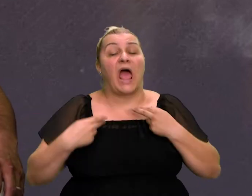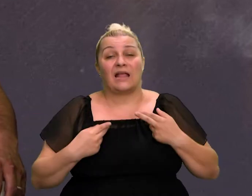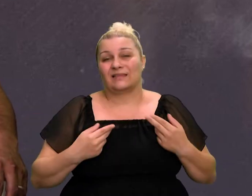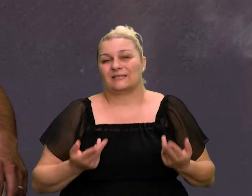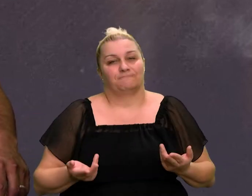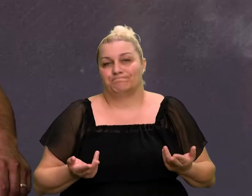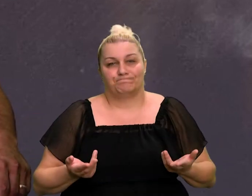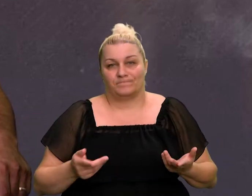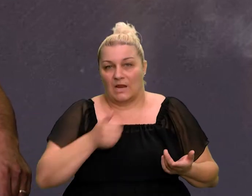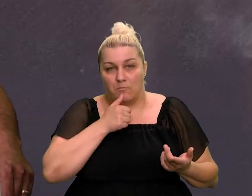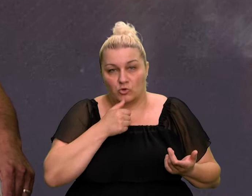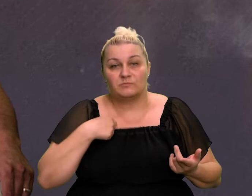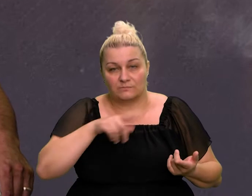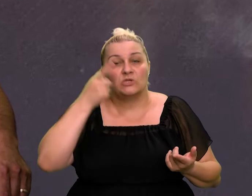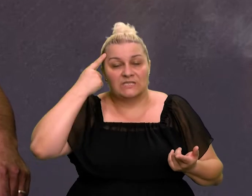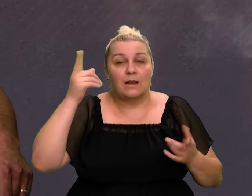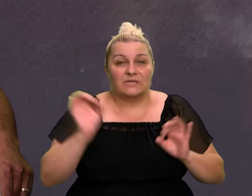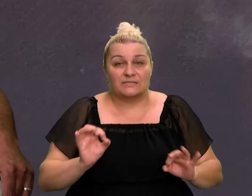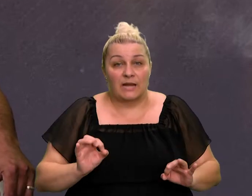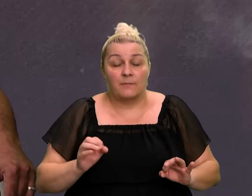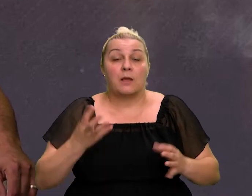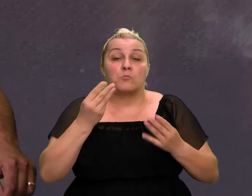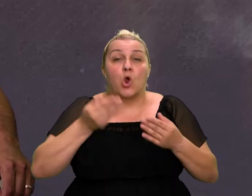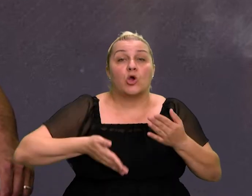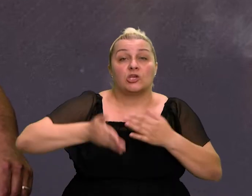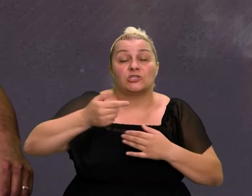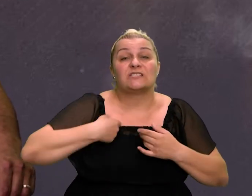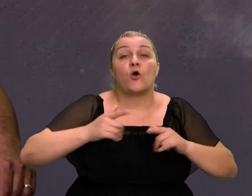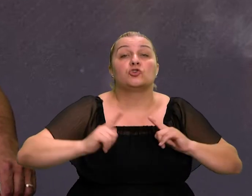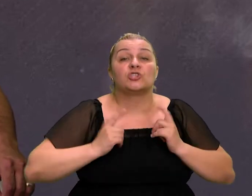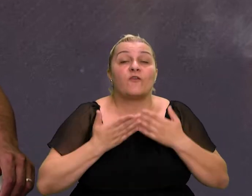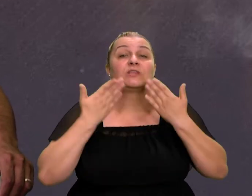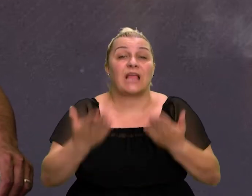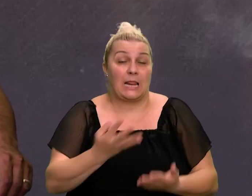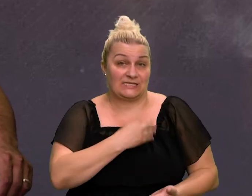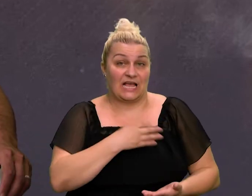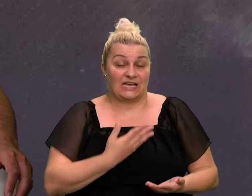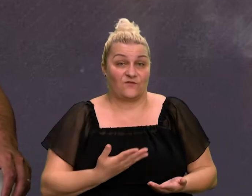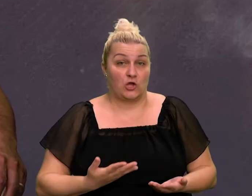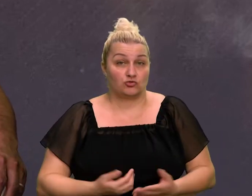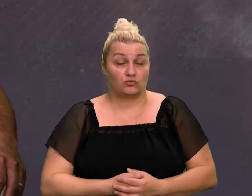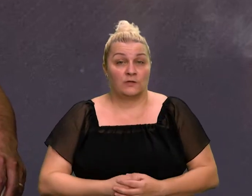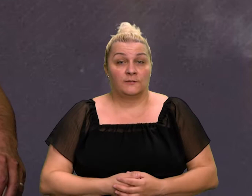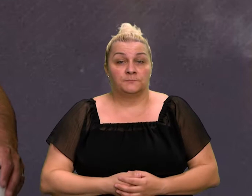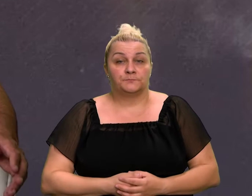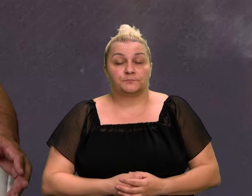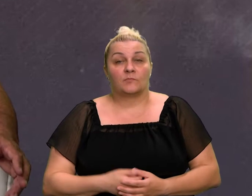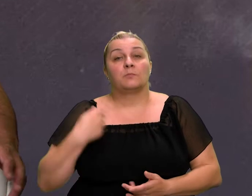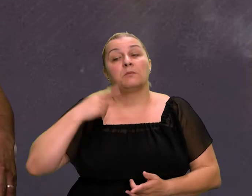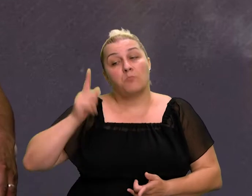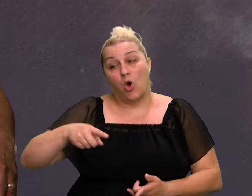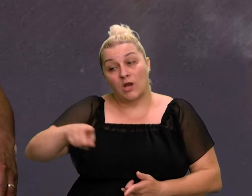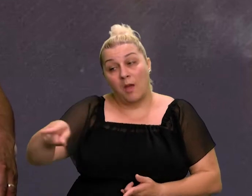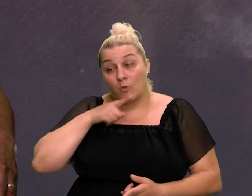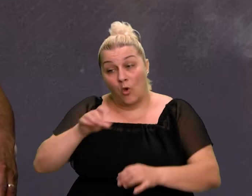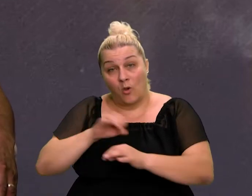život i Hrvatska država i svi mi općenito se moramo, moramo njima pokloniti i zato